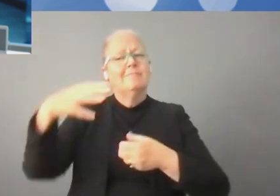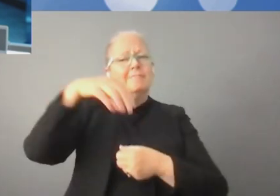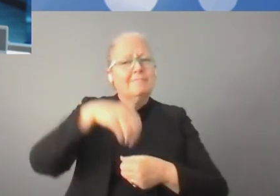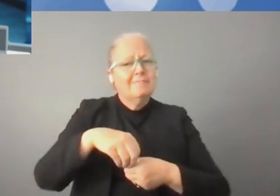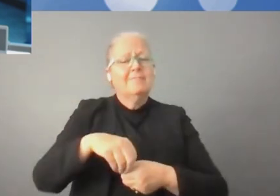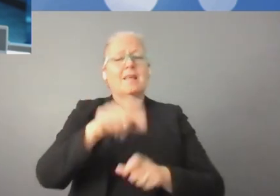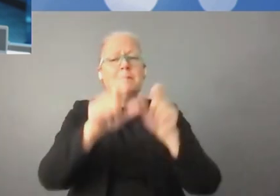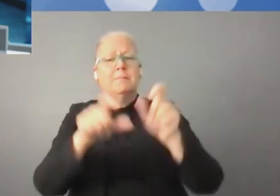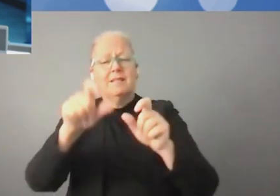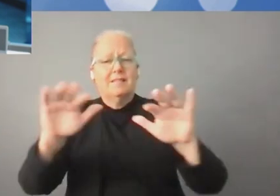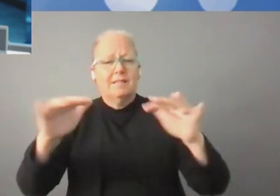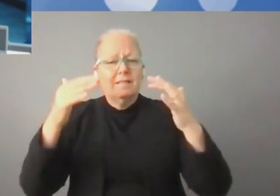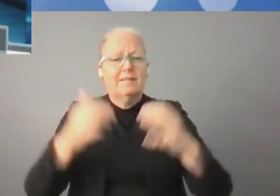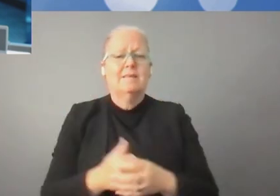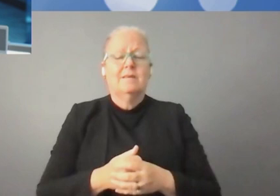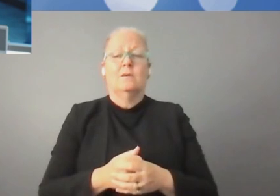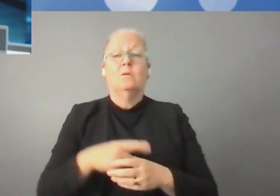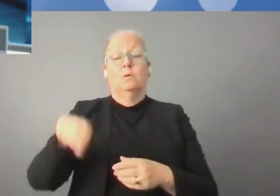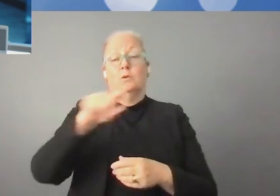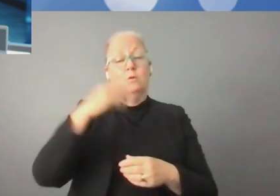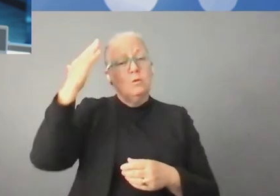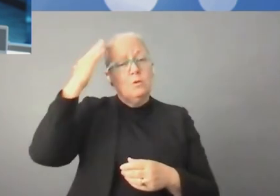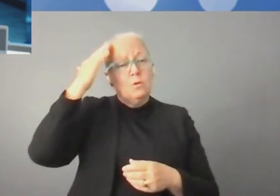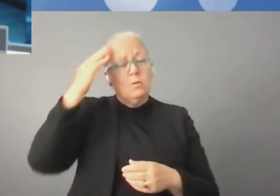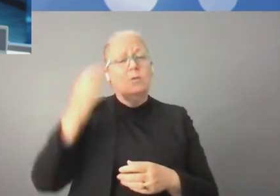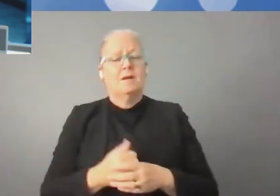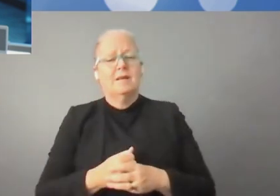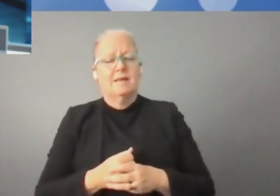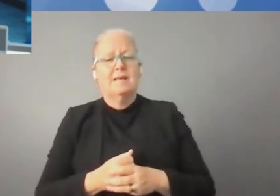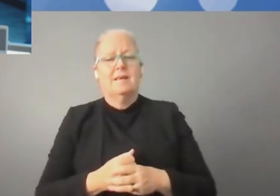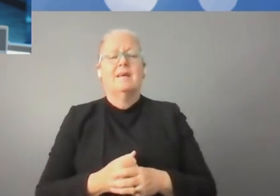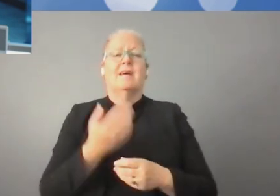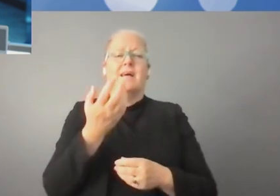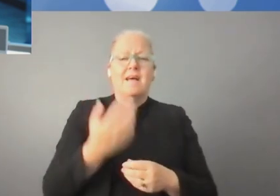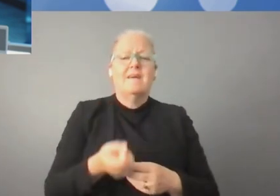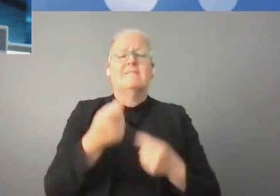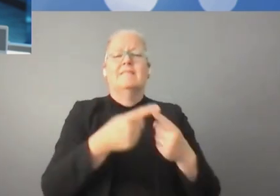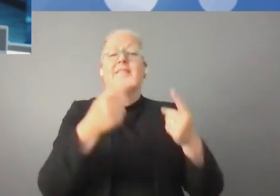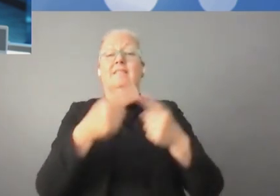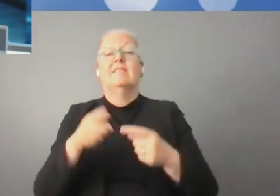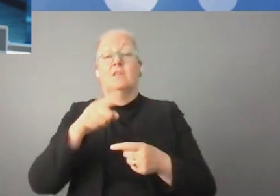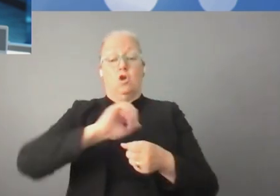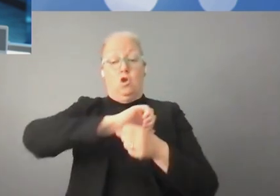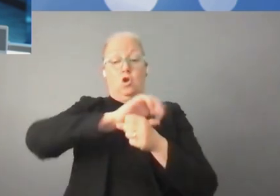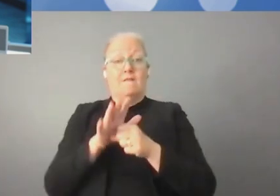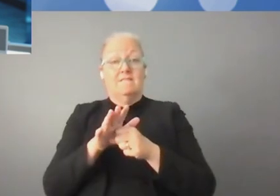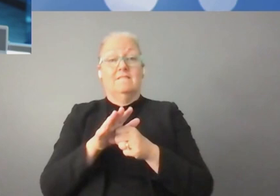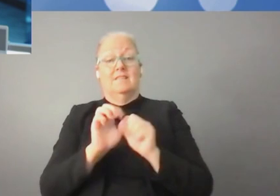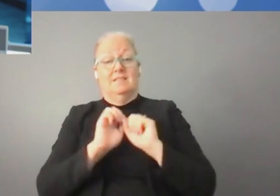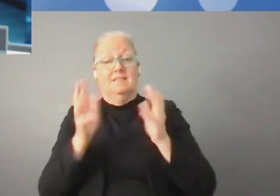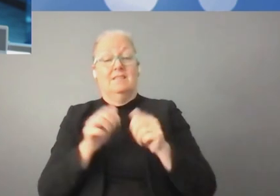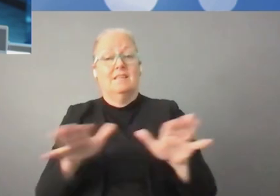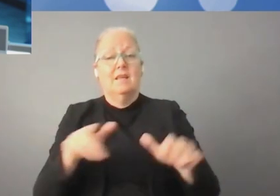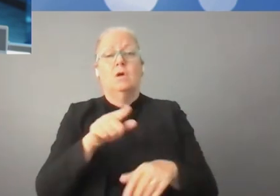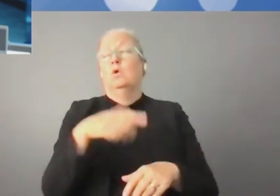Bienvenue à tous les participants du sommet IGF. Nous sommes conscients du